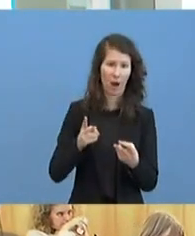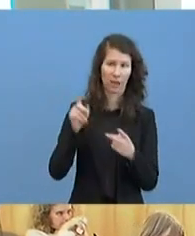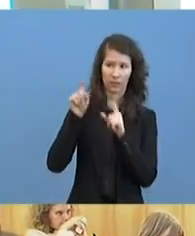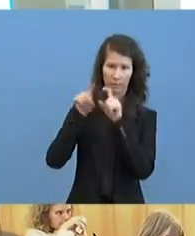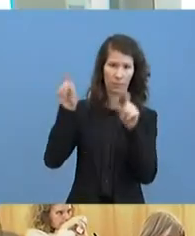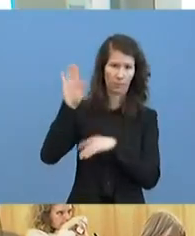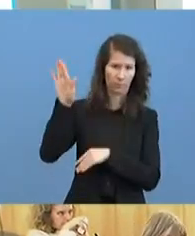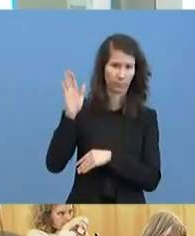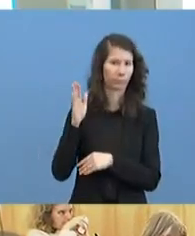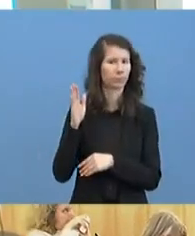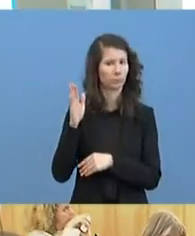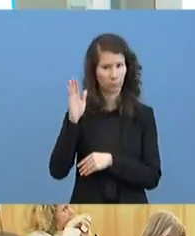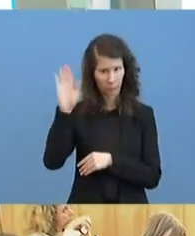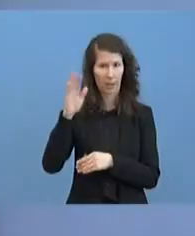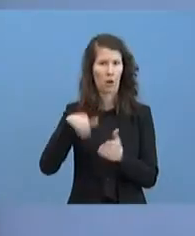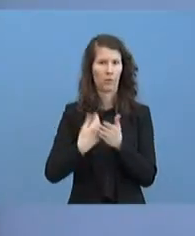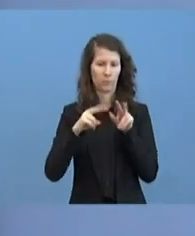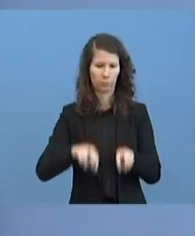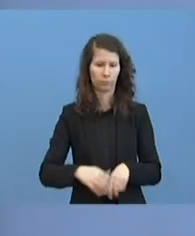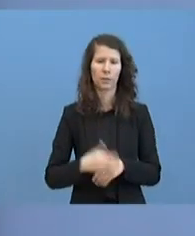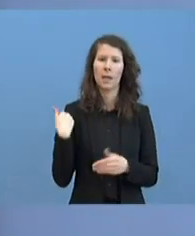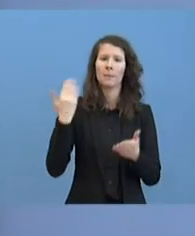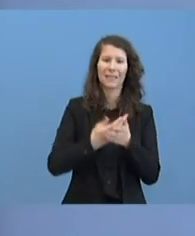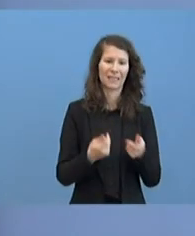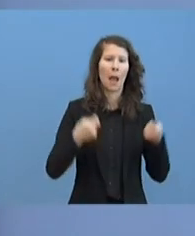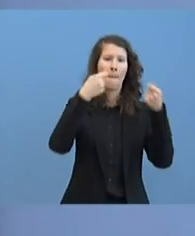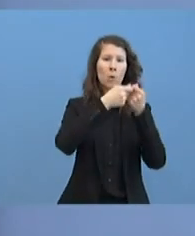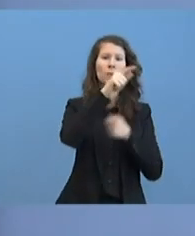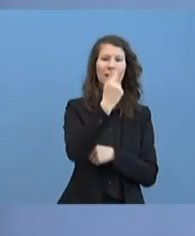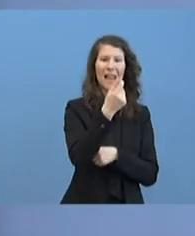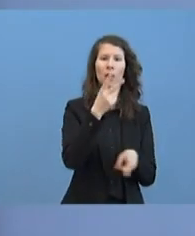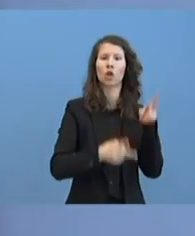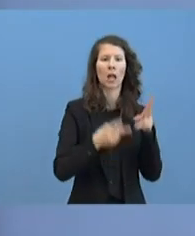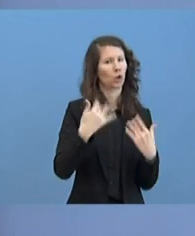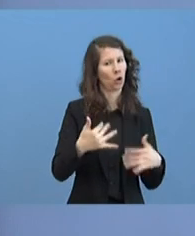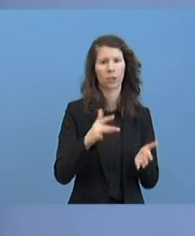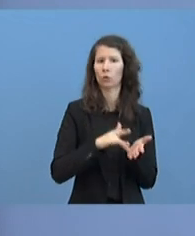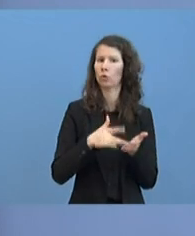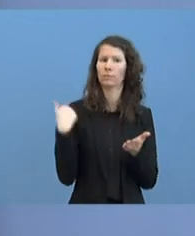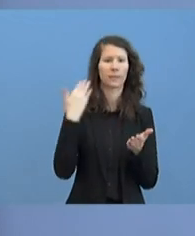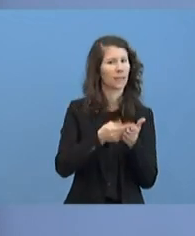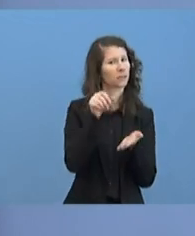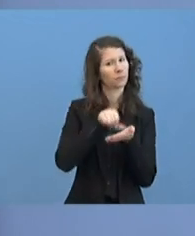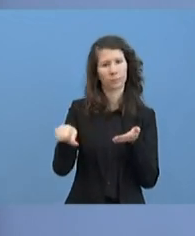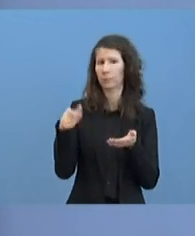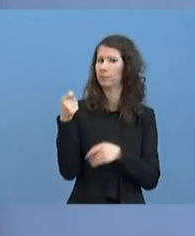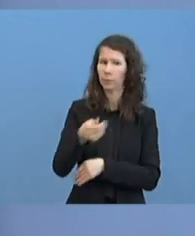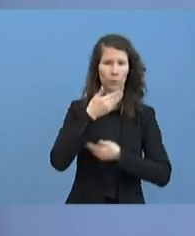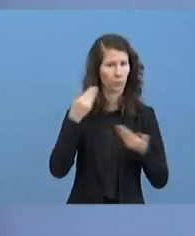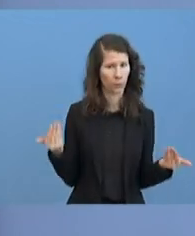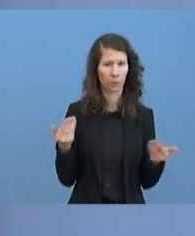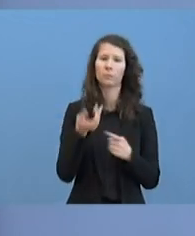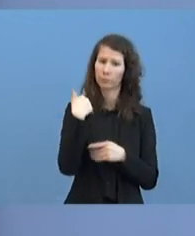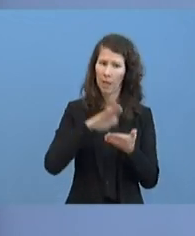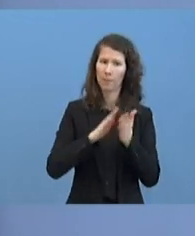finanzieller Schaden entstanden, da noch keine Zahlungen vorgenommen worden sind. Es wurde natürlich vereinbart, dass erst bei Lieferung bezahlt wird. Da die